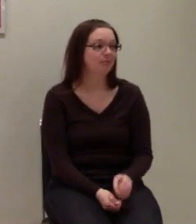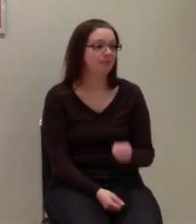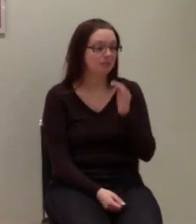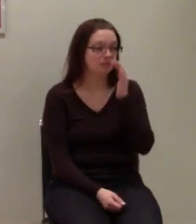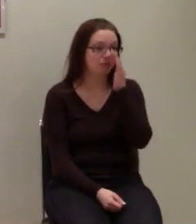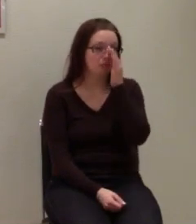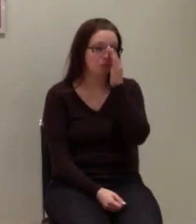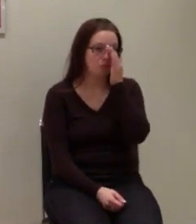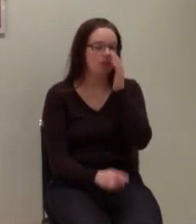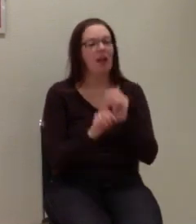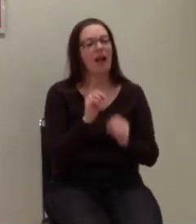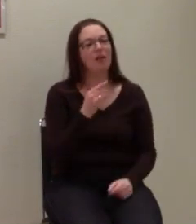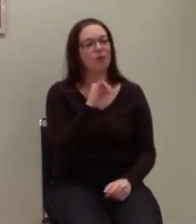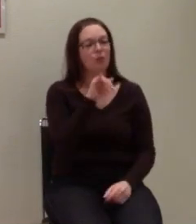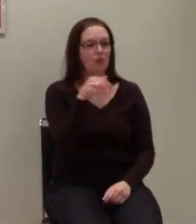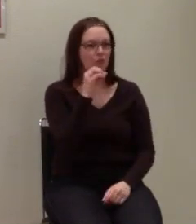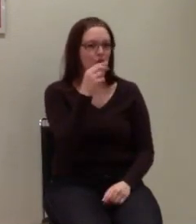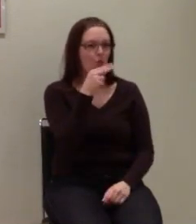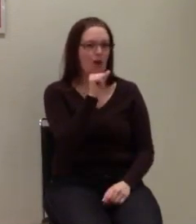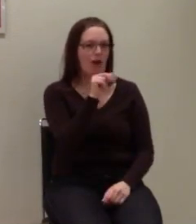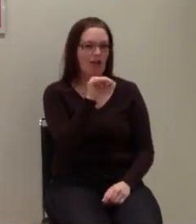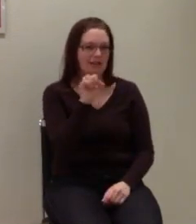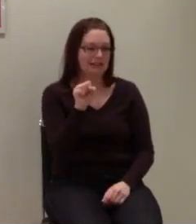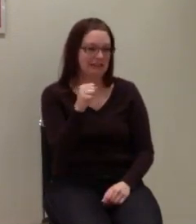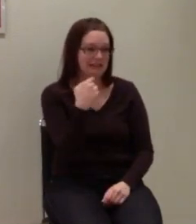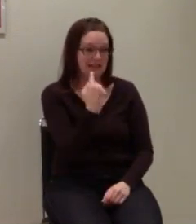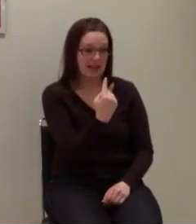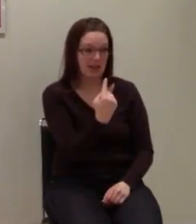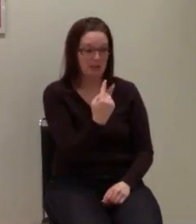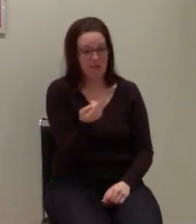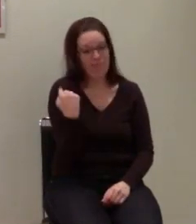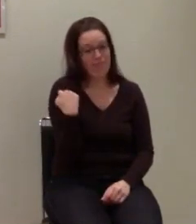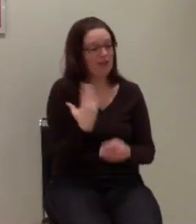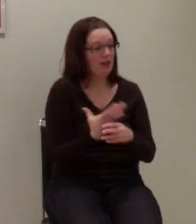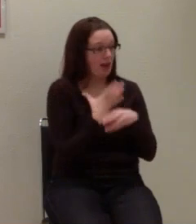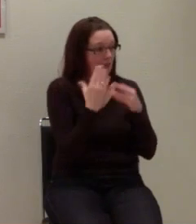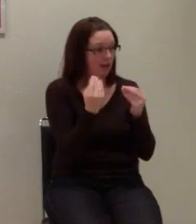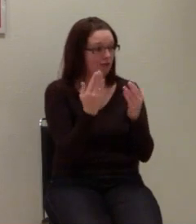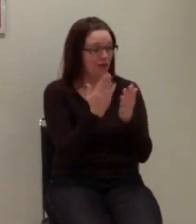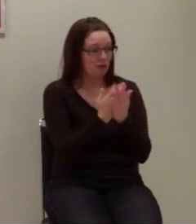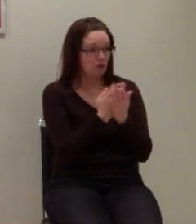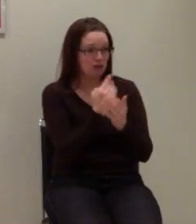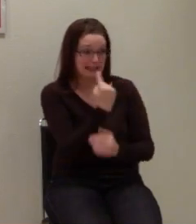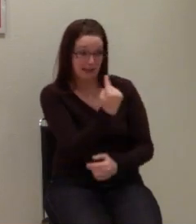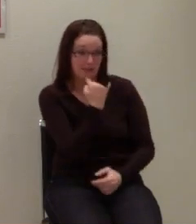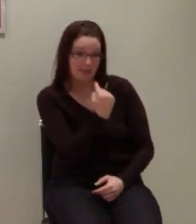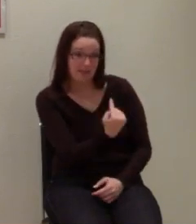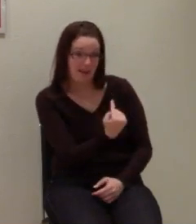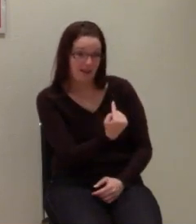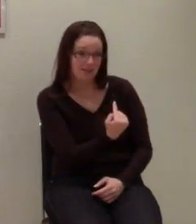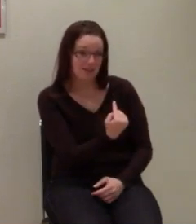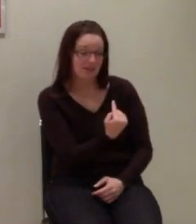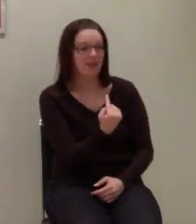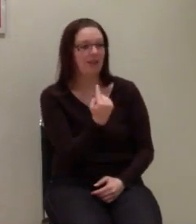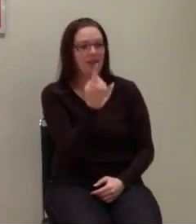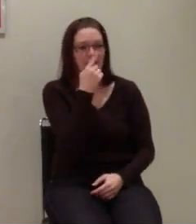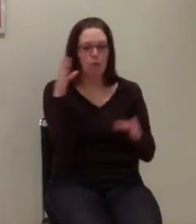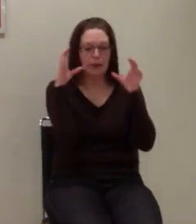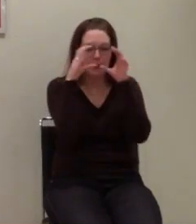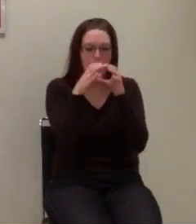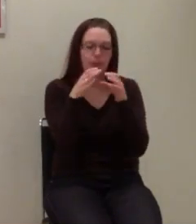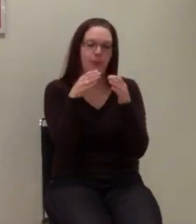Also Johannes, du hast es ja am Anfang in deiner Anfangsrede schon gesagt, dass es einen viel größeren